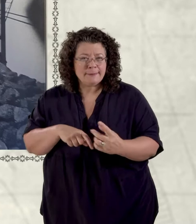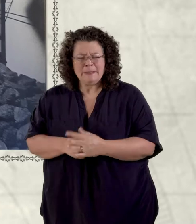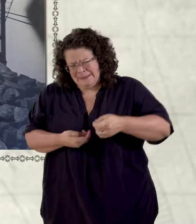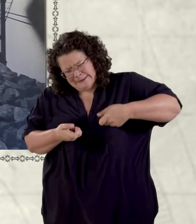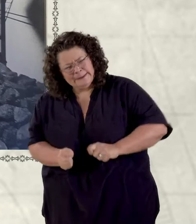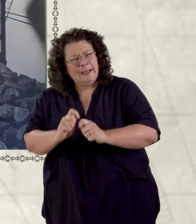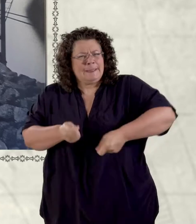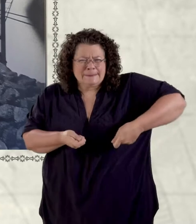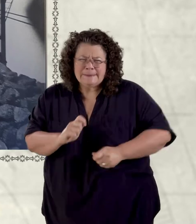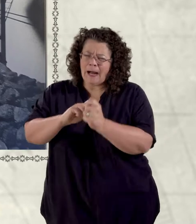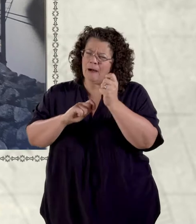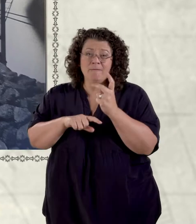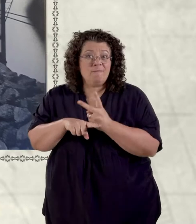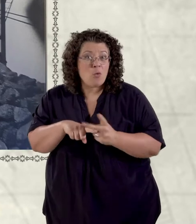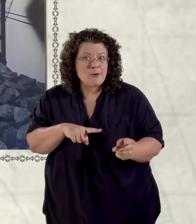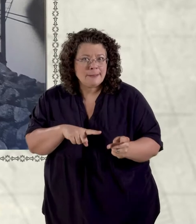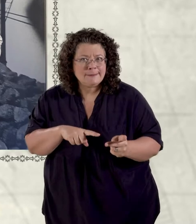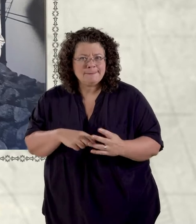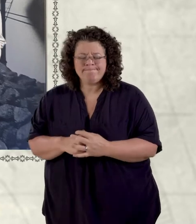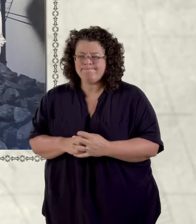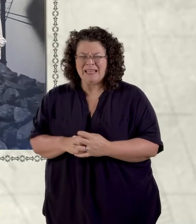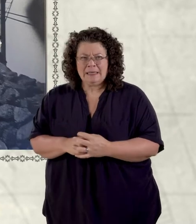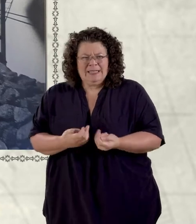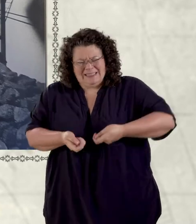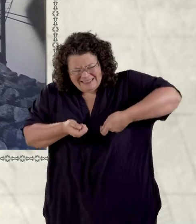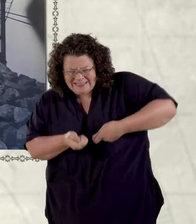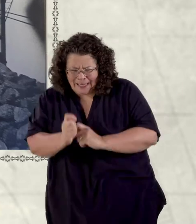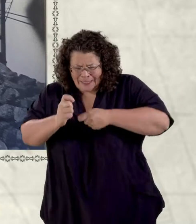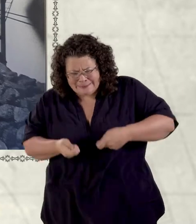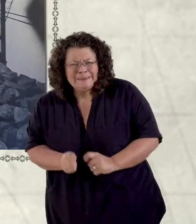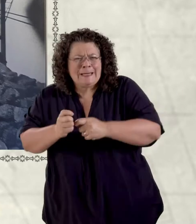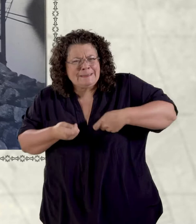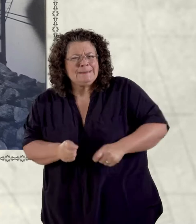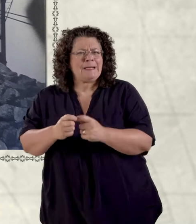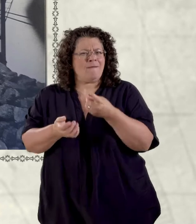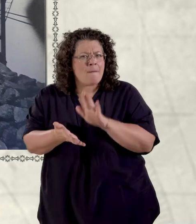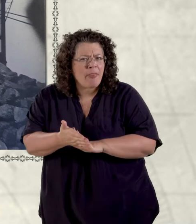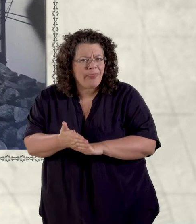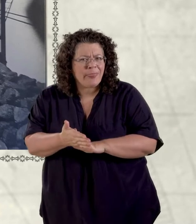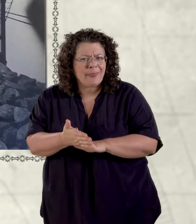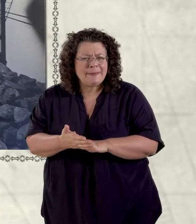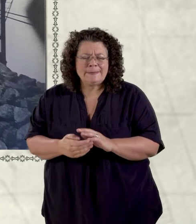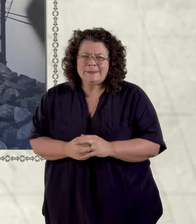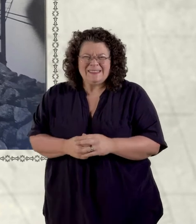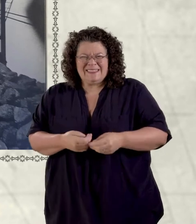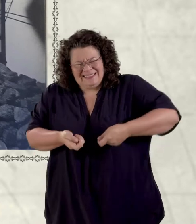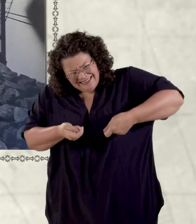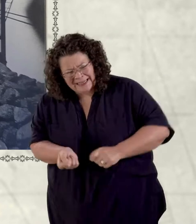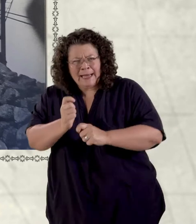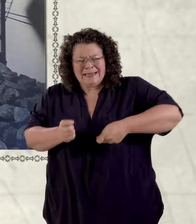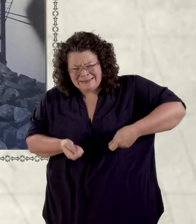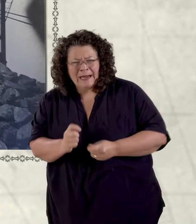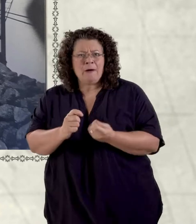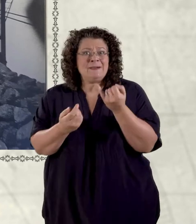Clodio, clodio, clodio am byth efnos. Clodio am fus. Clodio